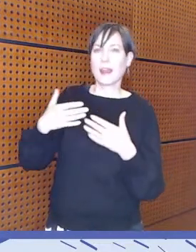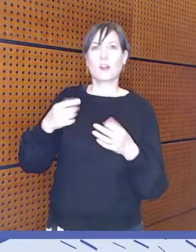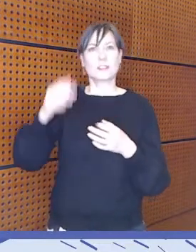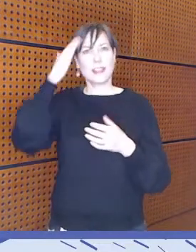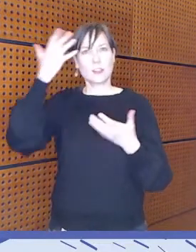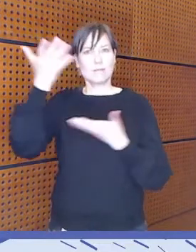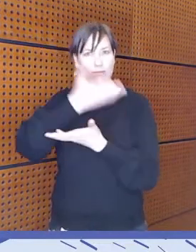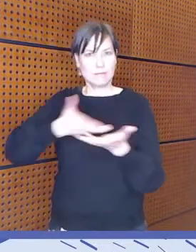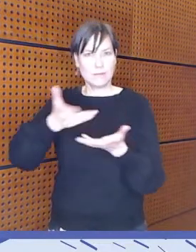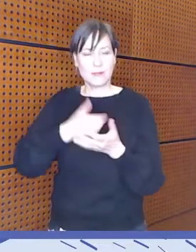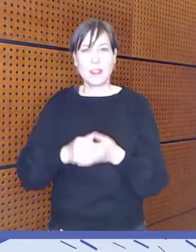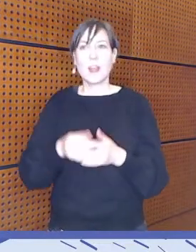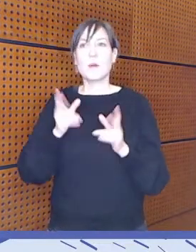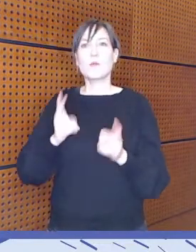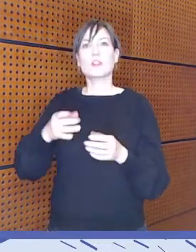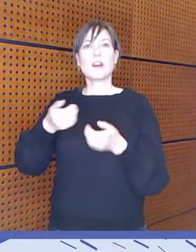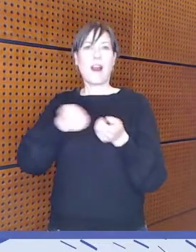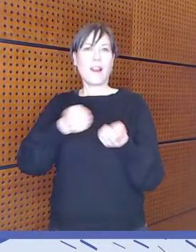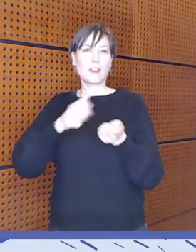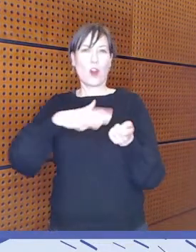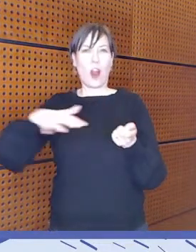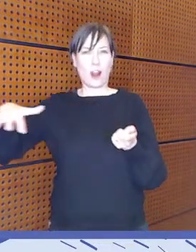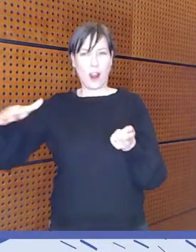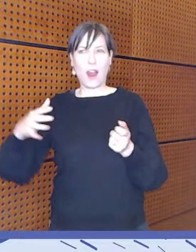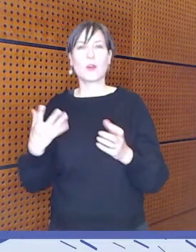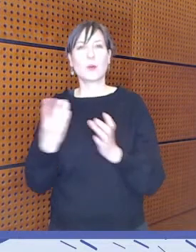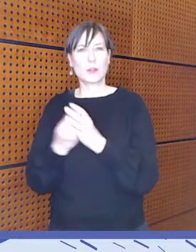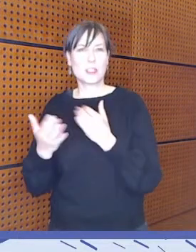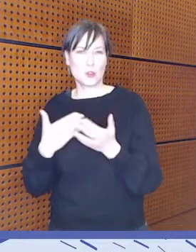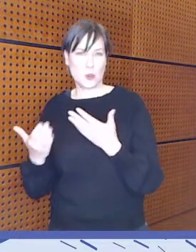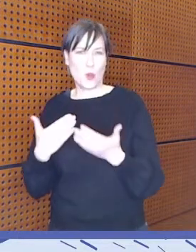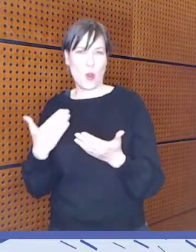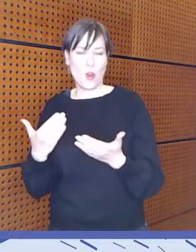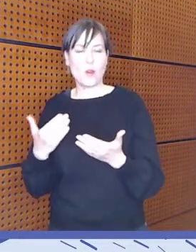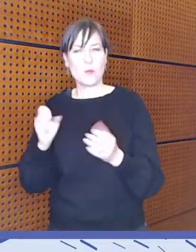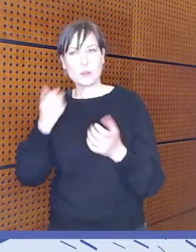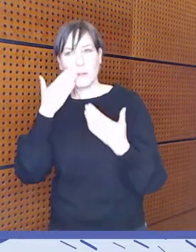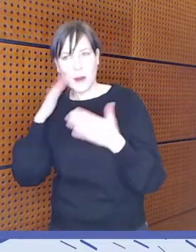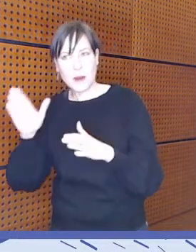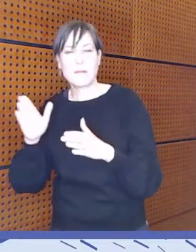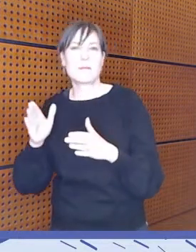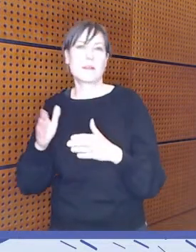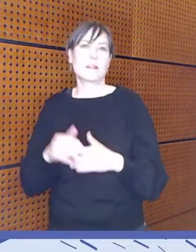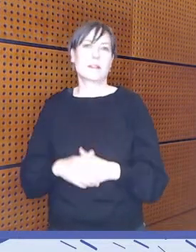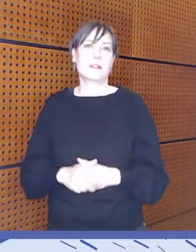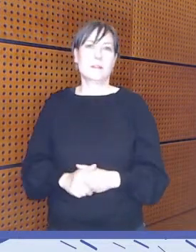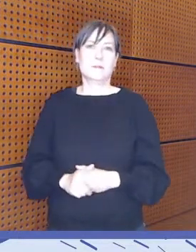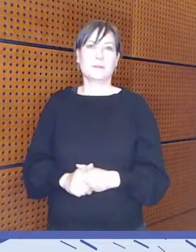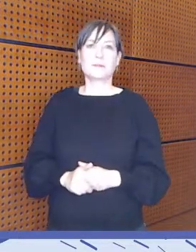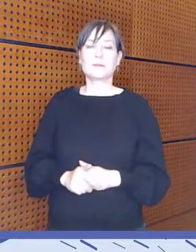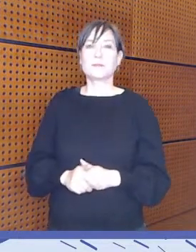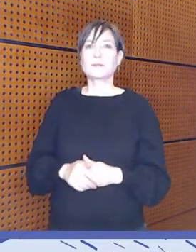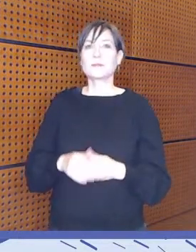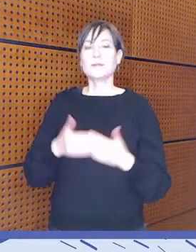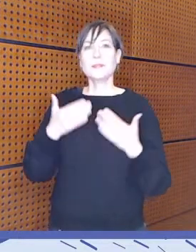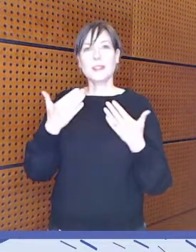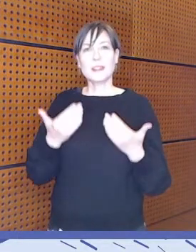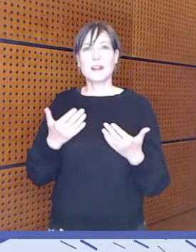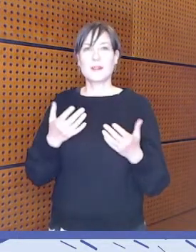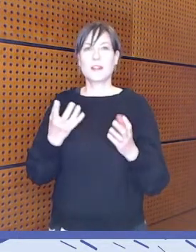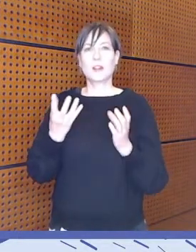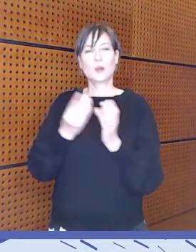hallinnon alojen välinen yhteistyö silloin monesti voi edistyä paljon paremmin. Ja koettiin erityisesti tällaisissa